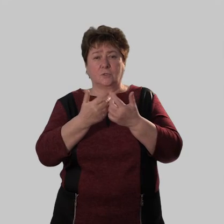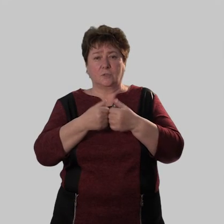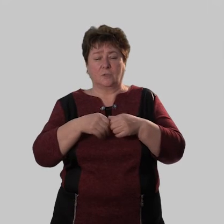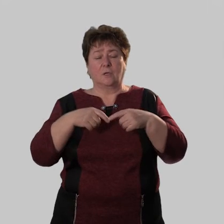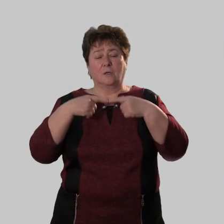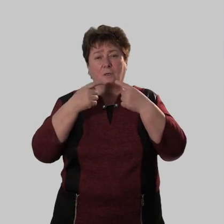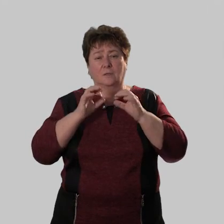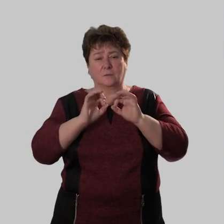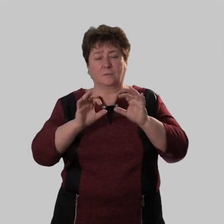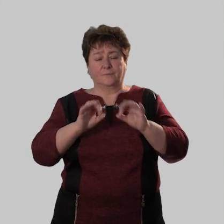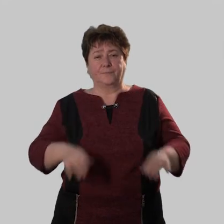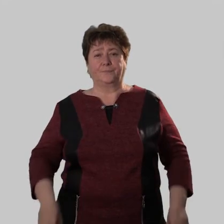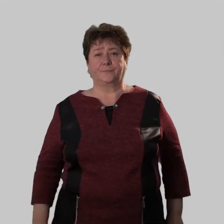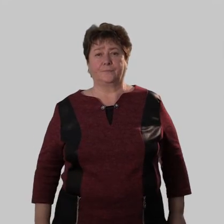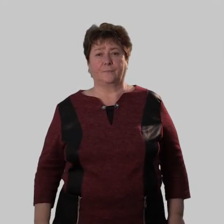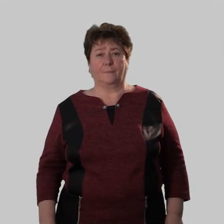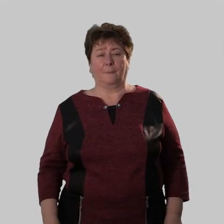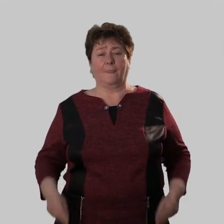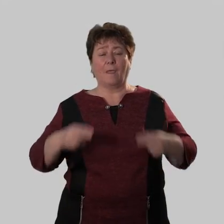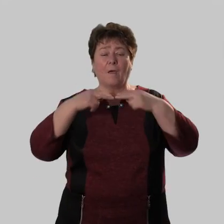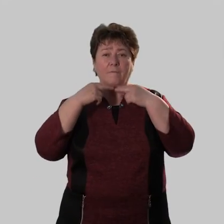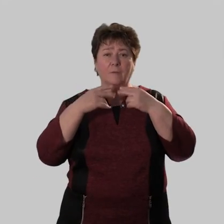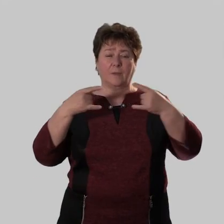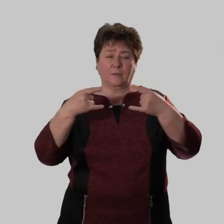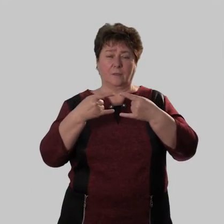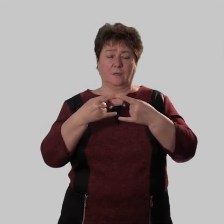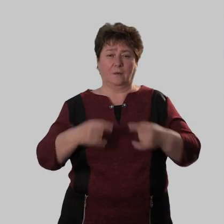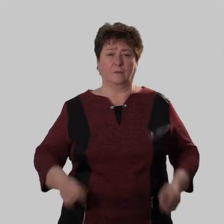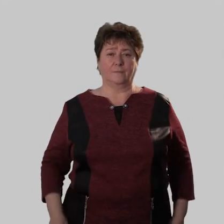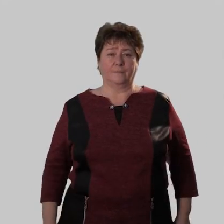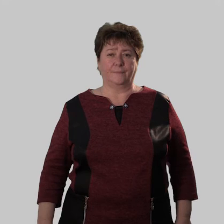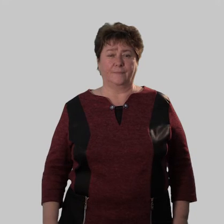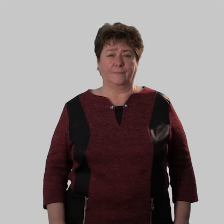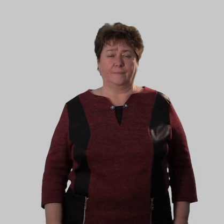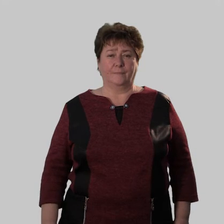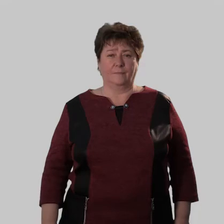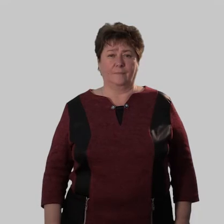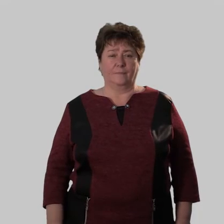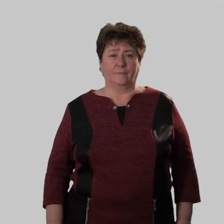числительного идет речь внимание на экран